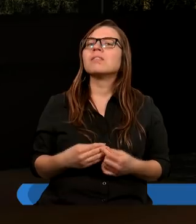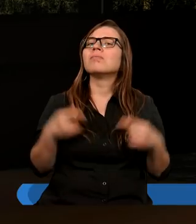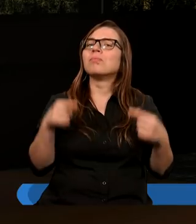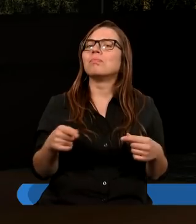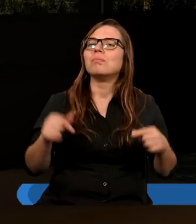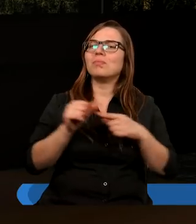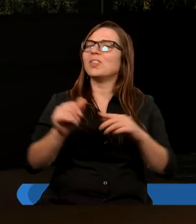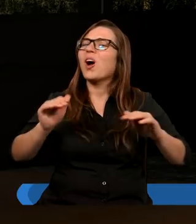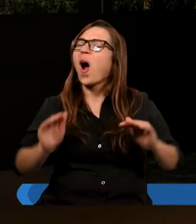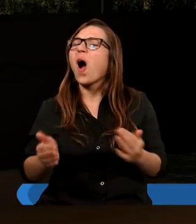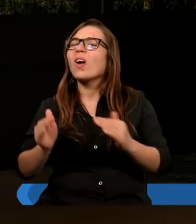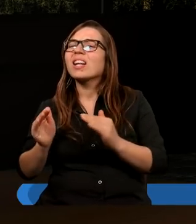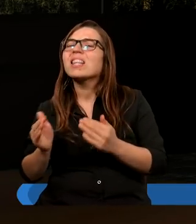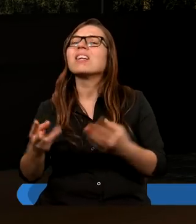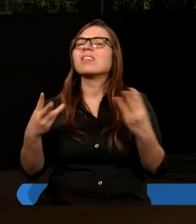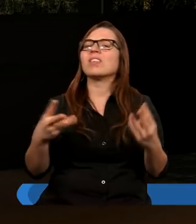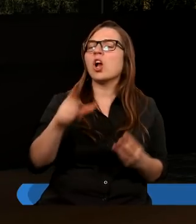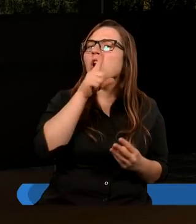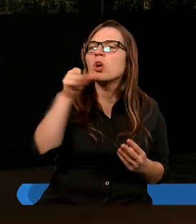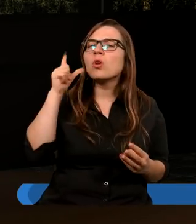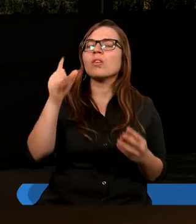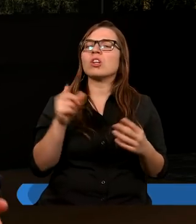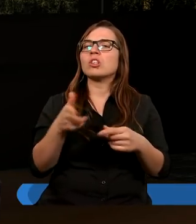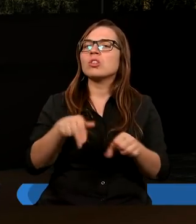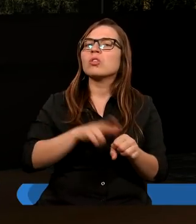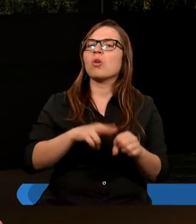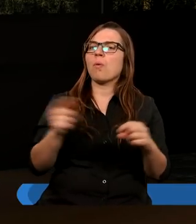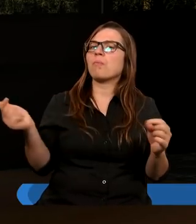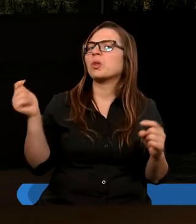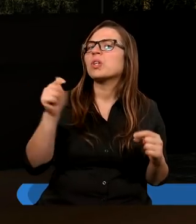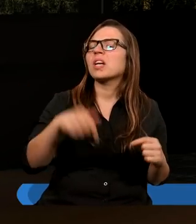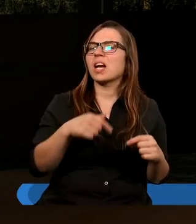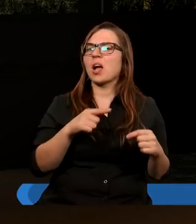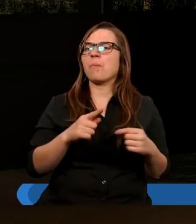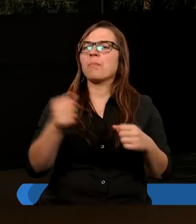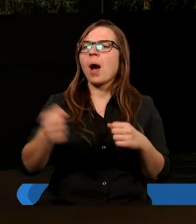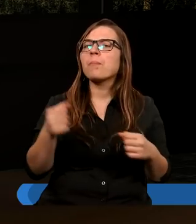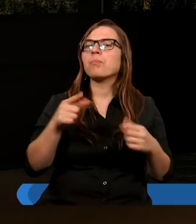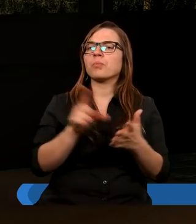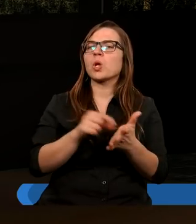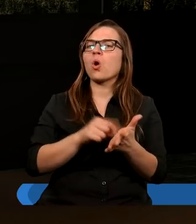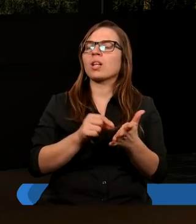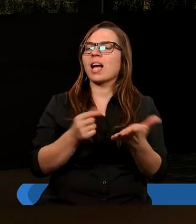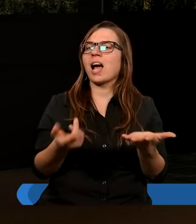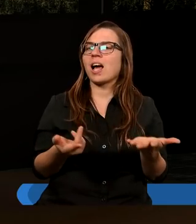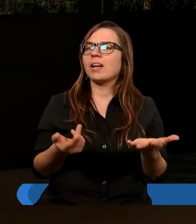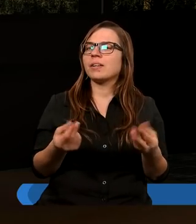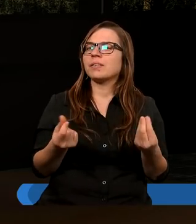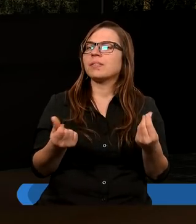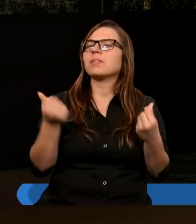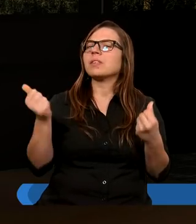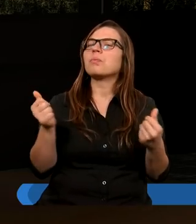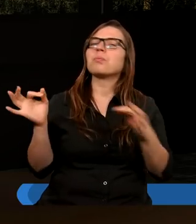konkretni ludzie, posłańcy wyprawieni, którzy przyszli po apostoła Piotra, które z powrotem go